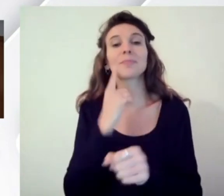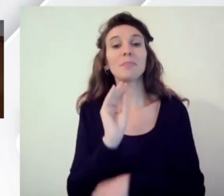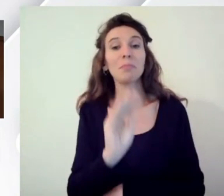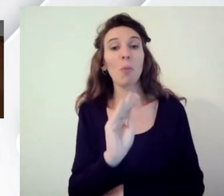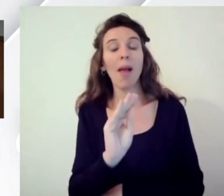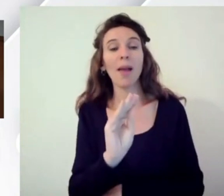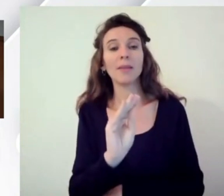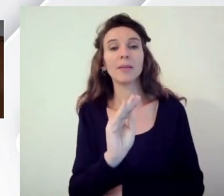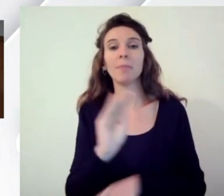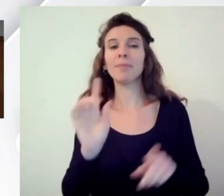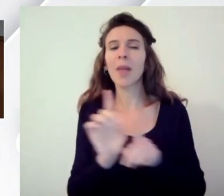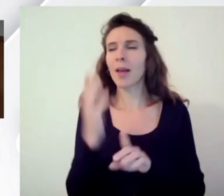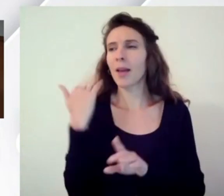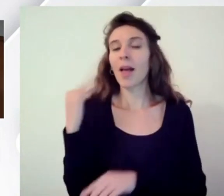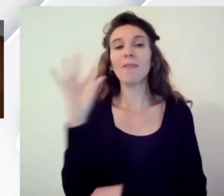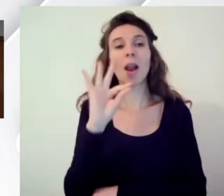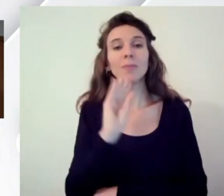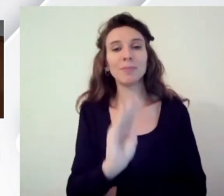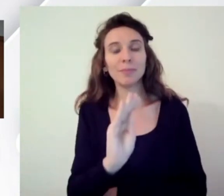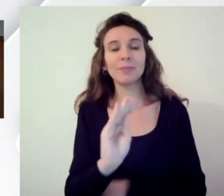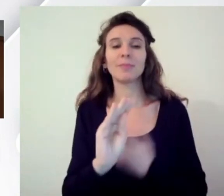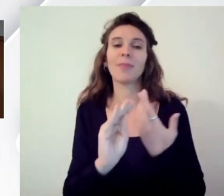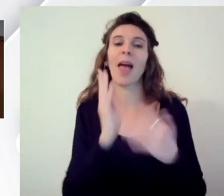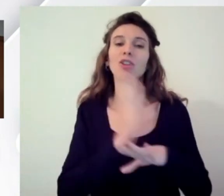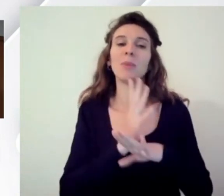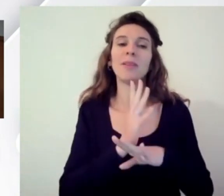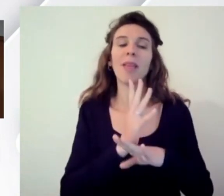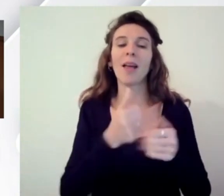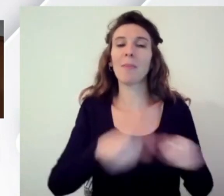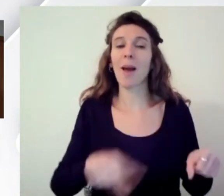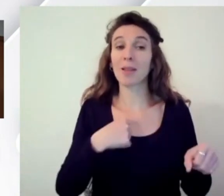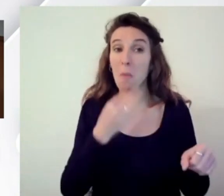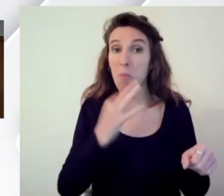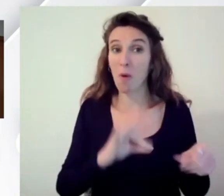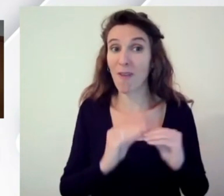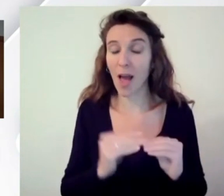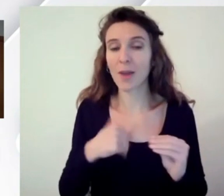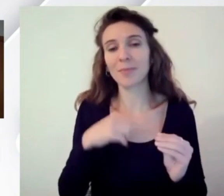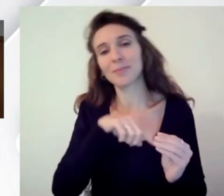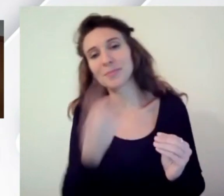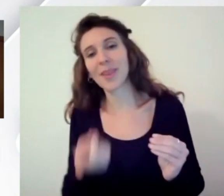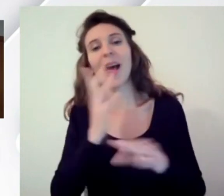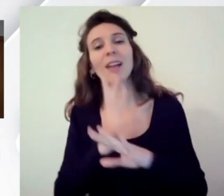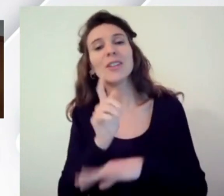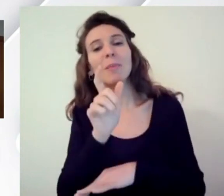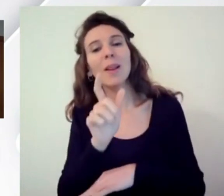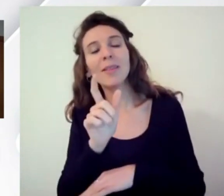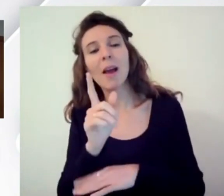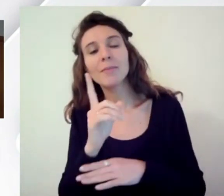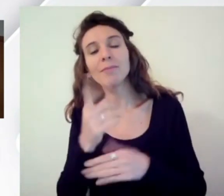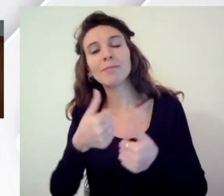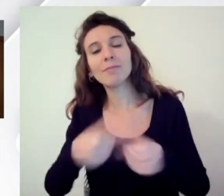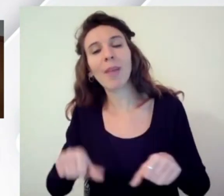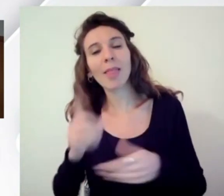mentre a Fabrizio ho chiesto accessibilità by default si può fare a te chiaramente chiedo accessibilità by design ossia